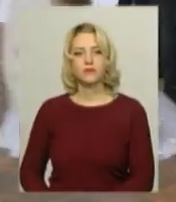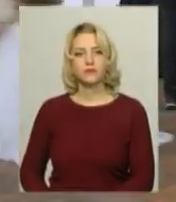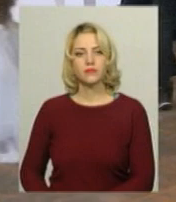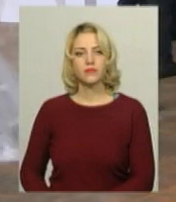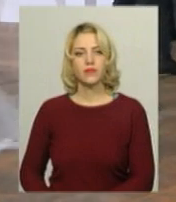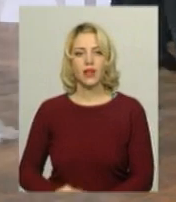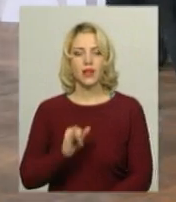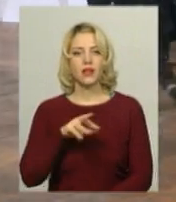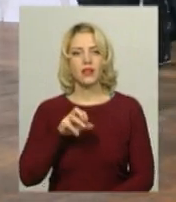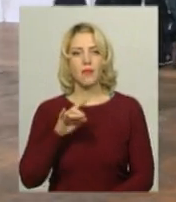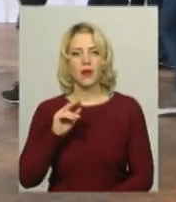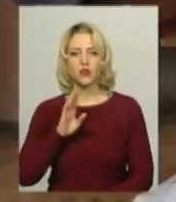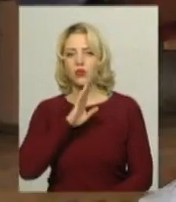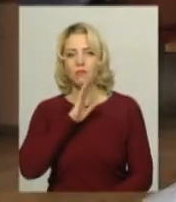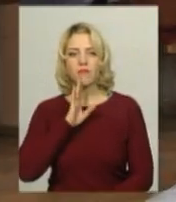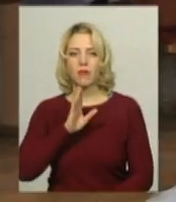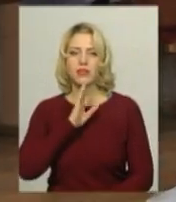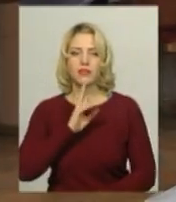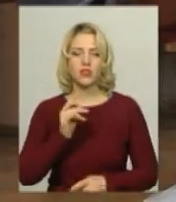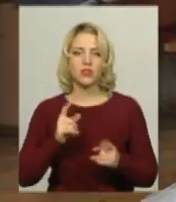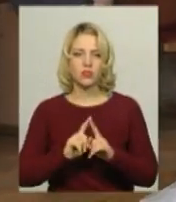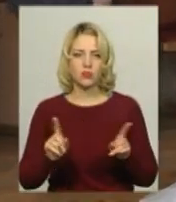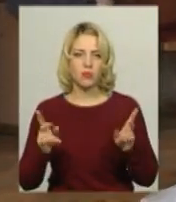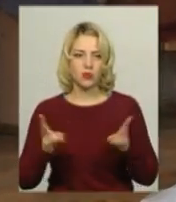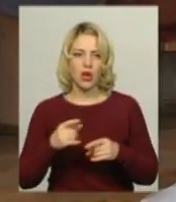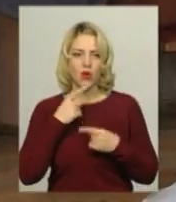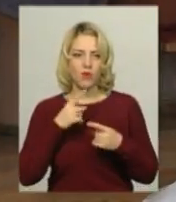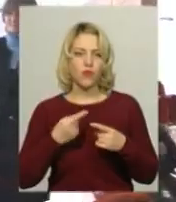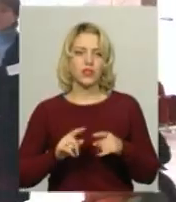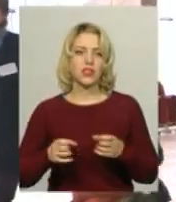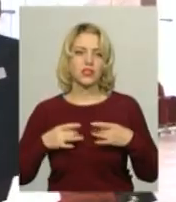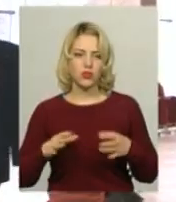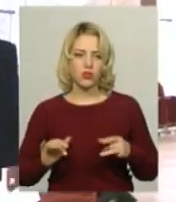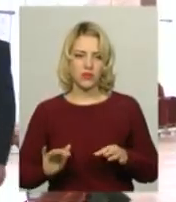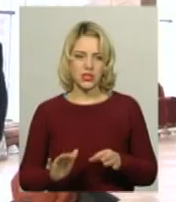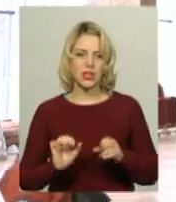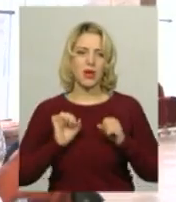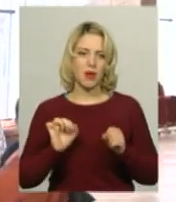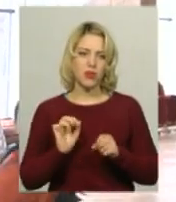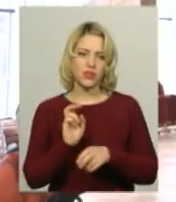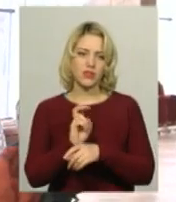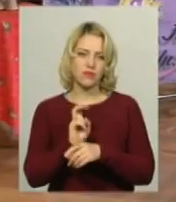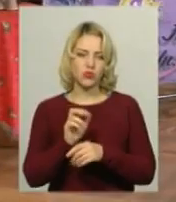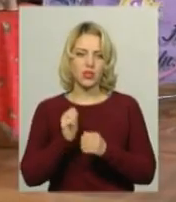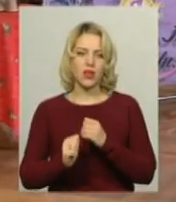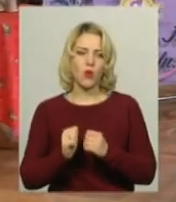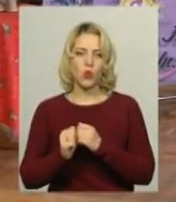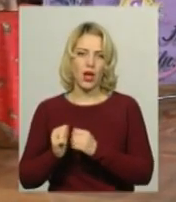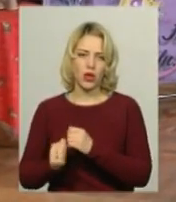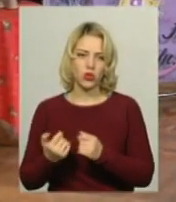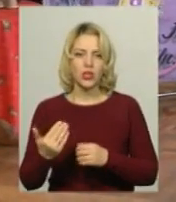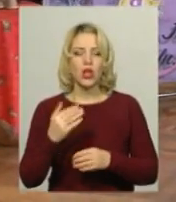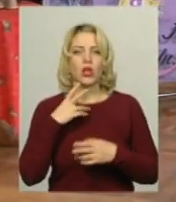Ірина Марчук, мама дівчинки з особливими потребами, каже, святкові заходи намагаються відвідувати регулярно. Її доньку найбільше